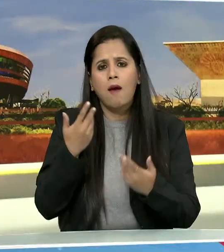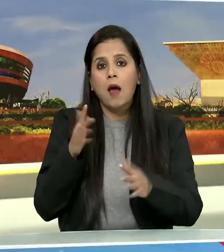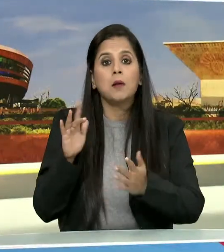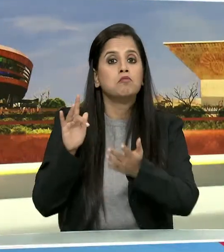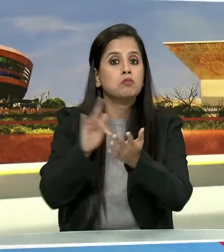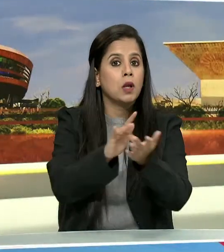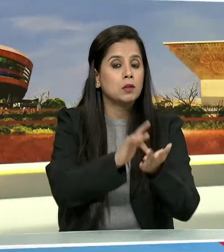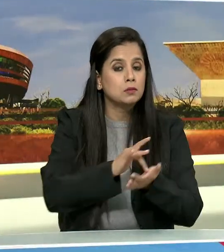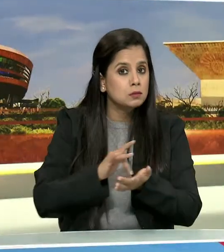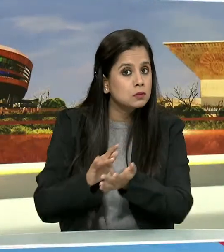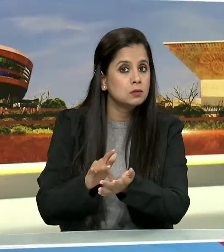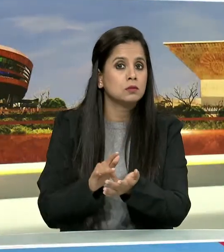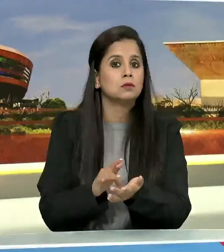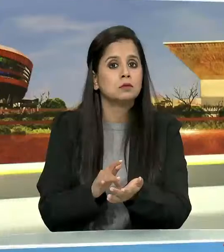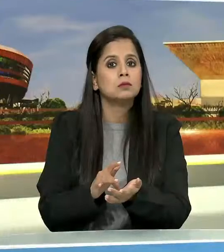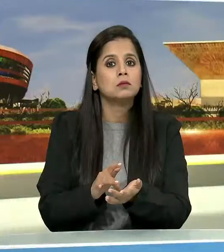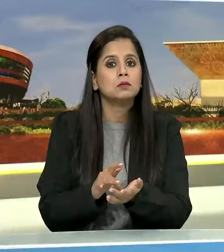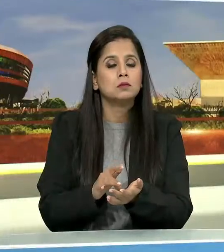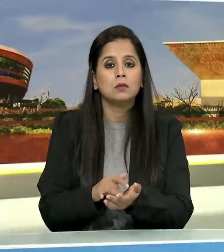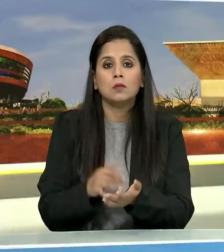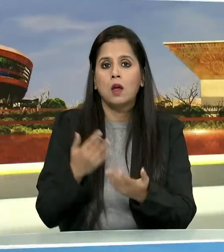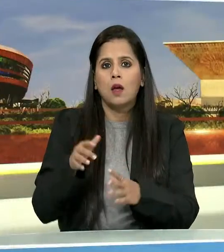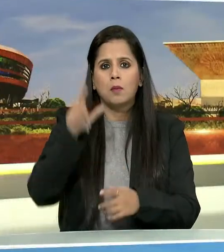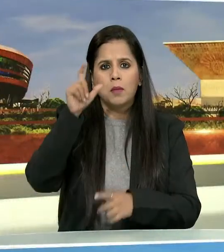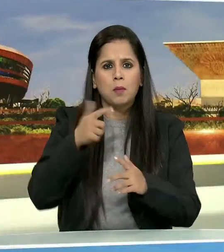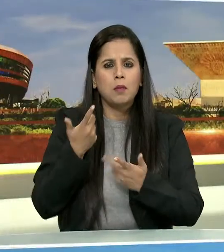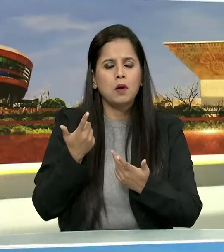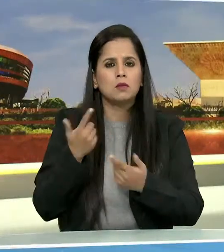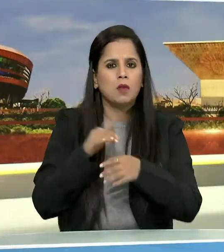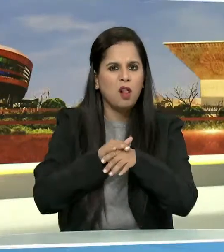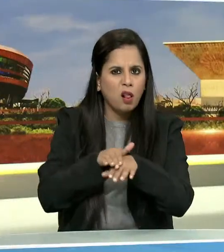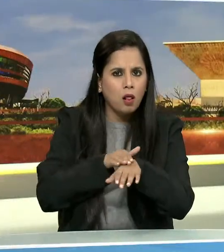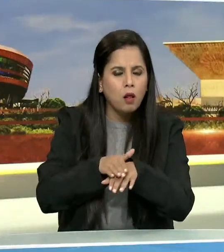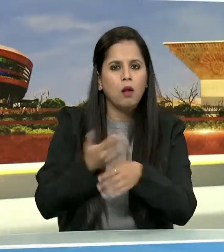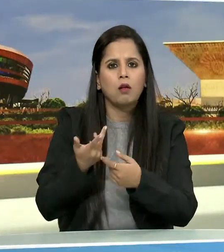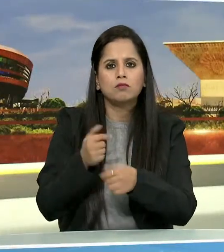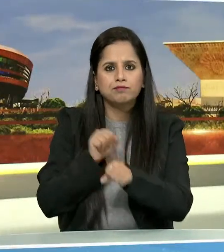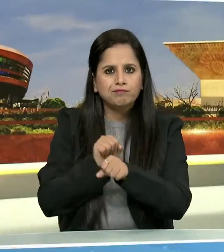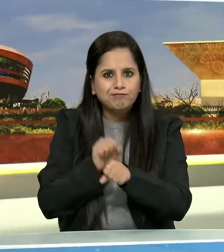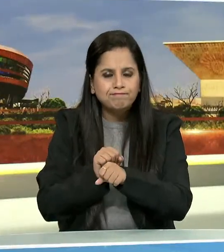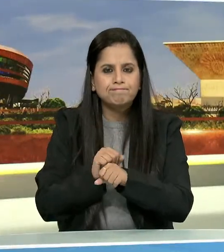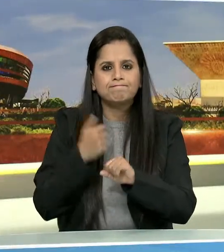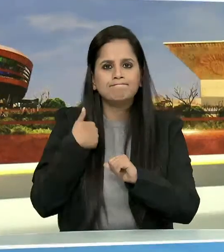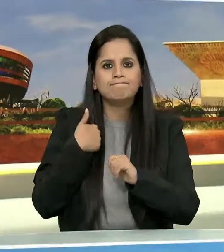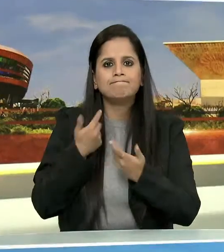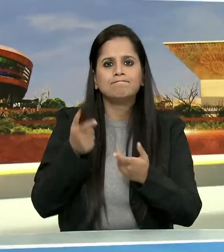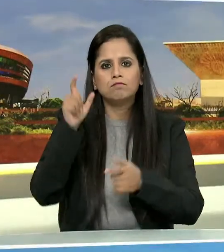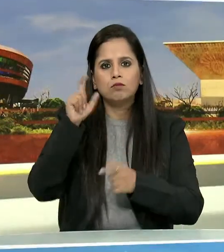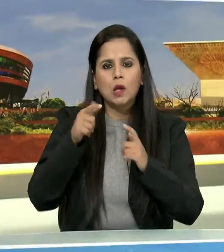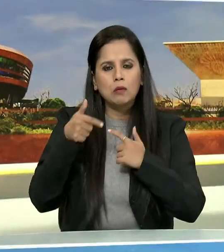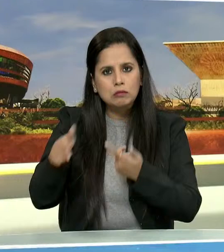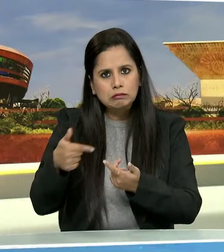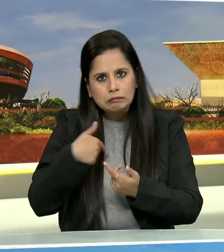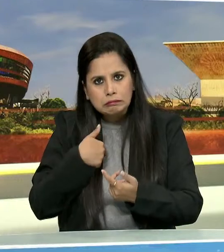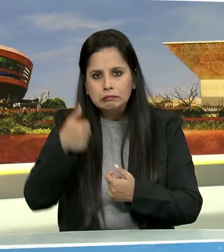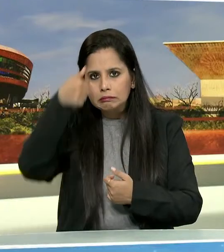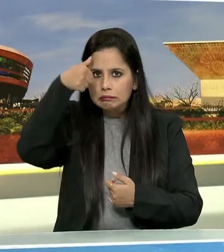जहां गुलामी आई वहां सबसे पहले